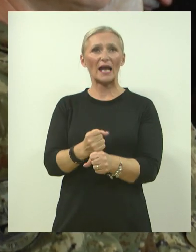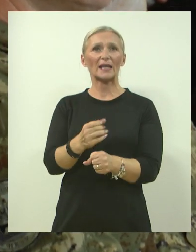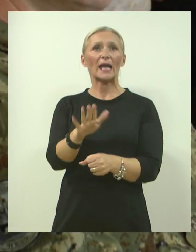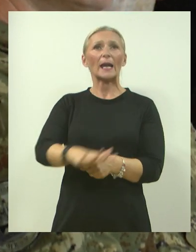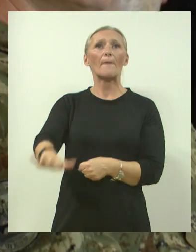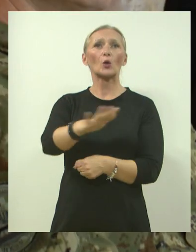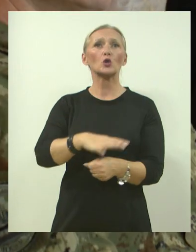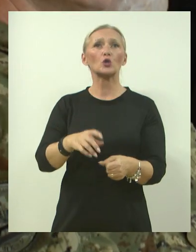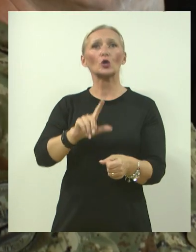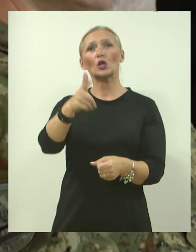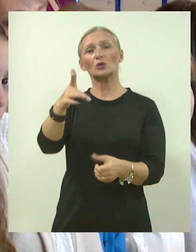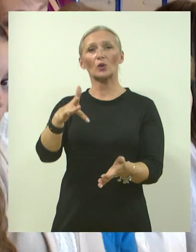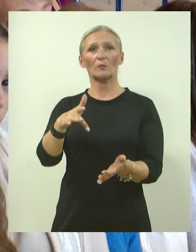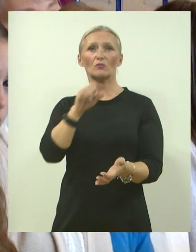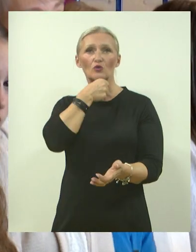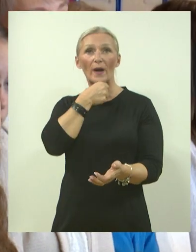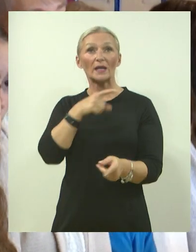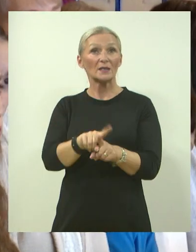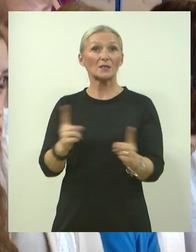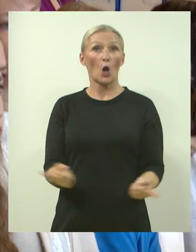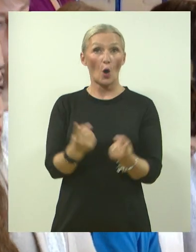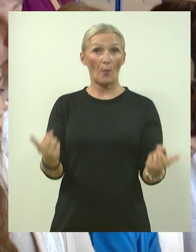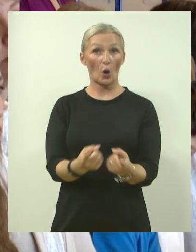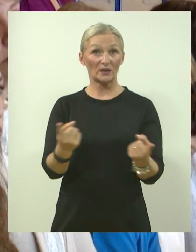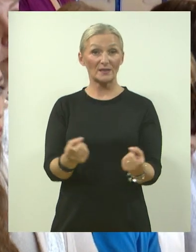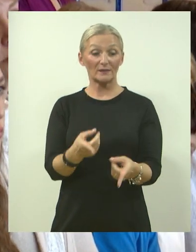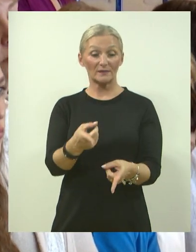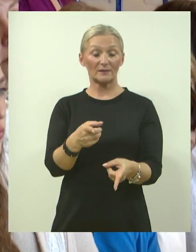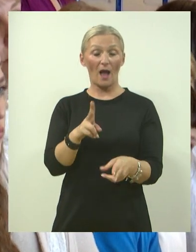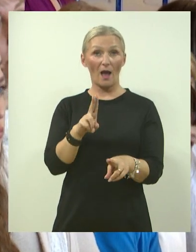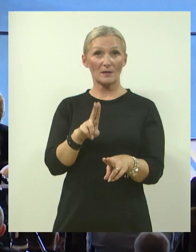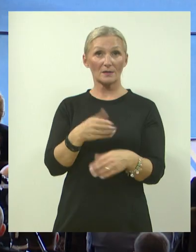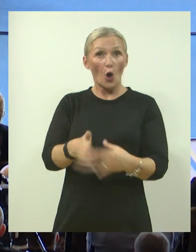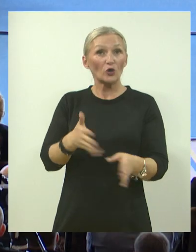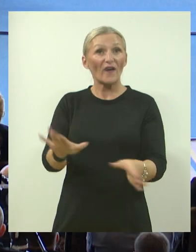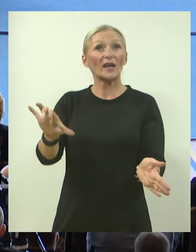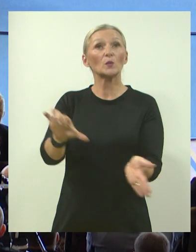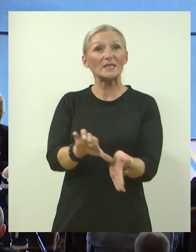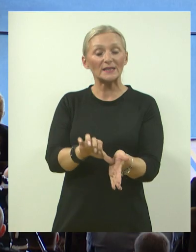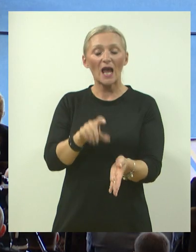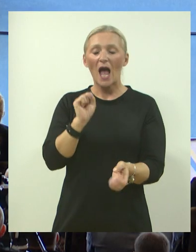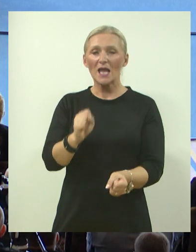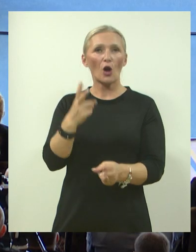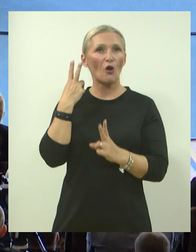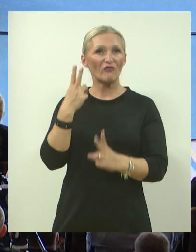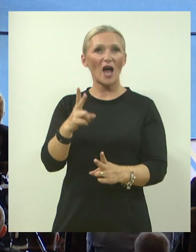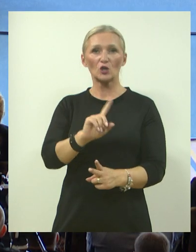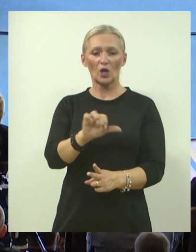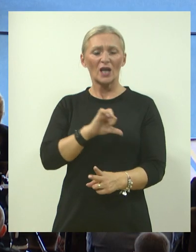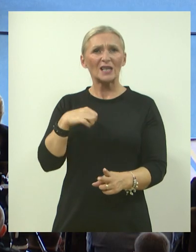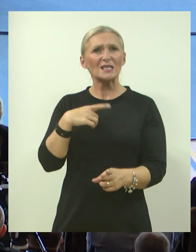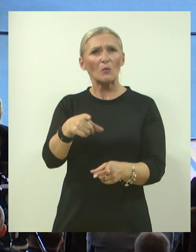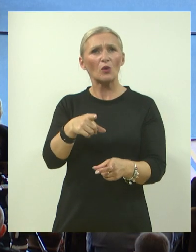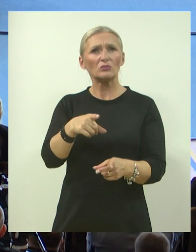prostoru u drugim županijama, također poticati da se otvaraju centri, ali ono što je vrlo bitno, ne samo da